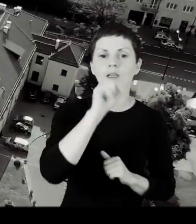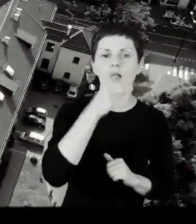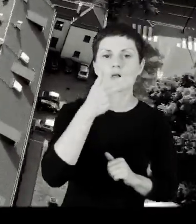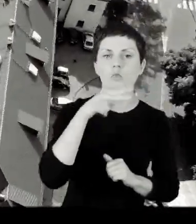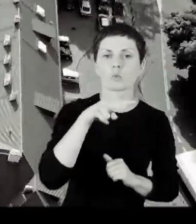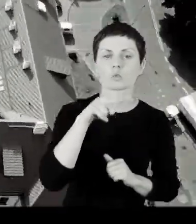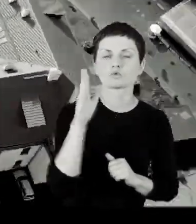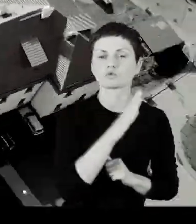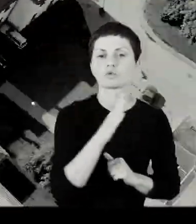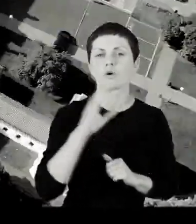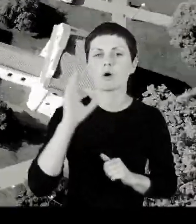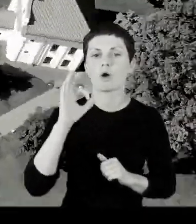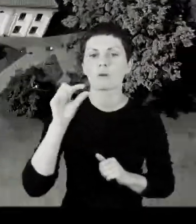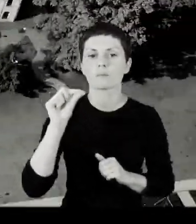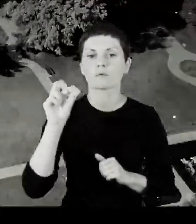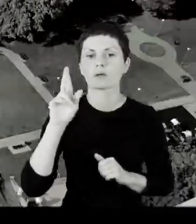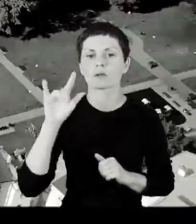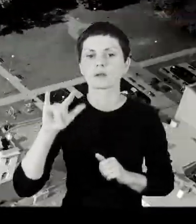Janusz Opręski.